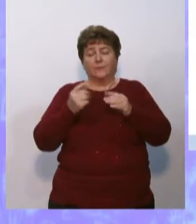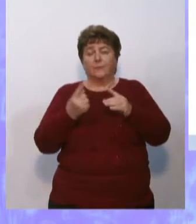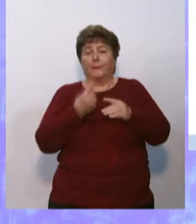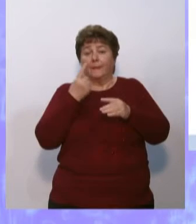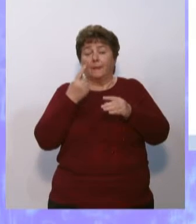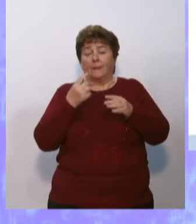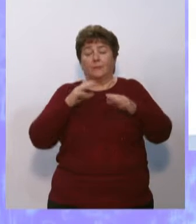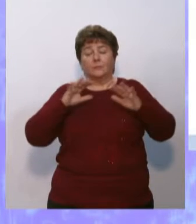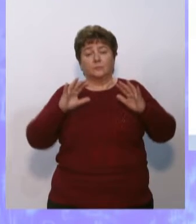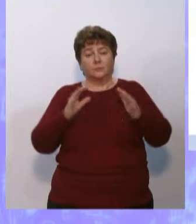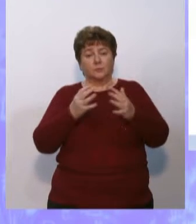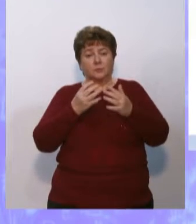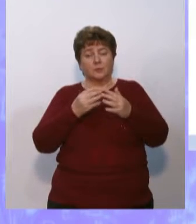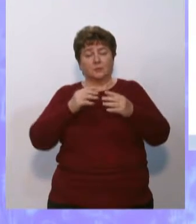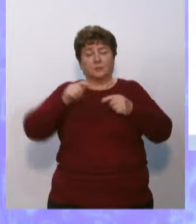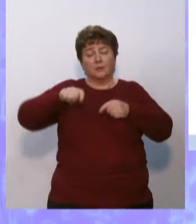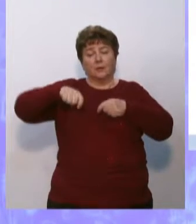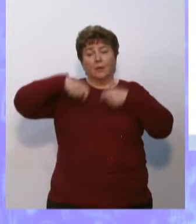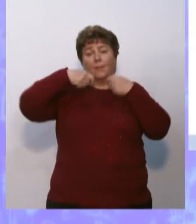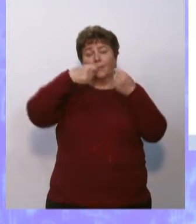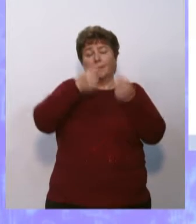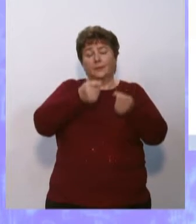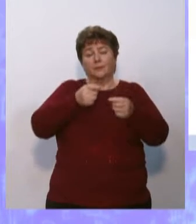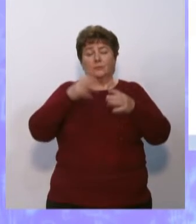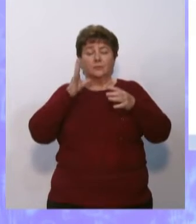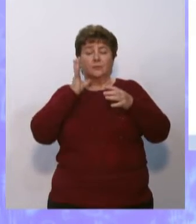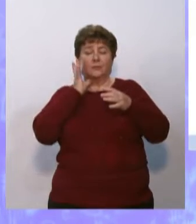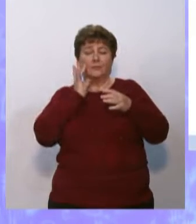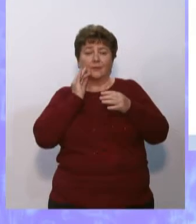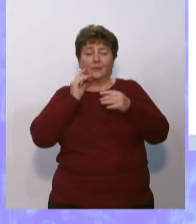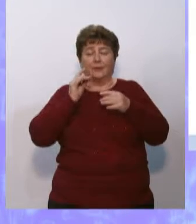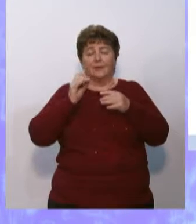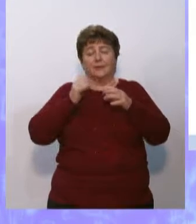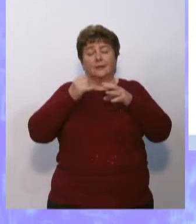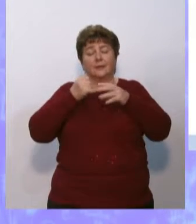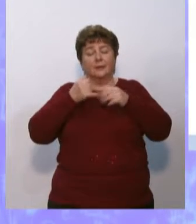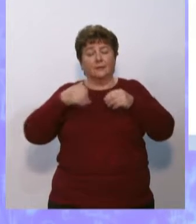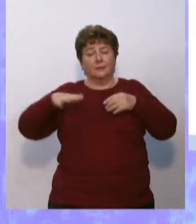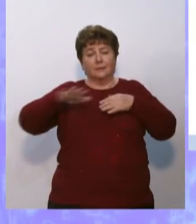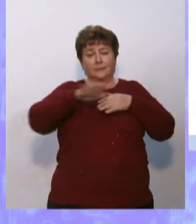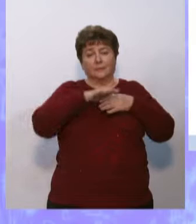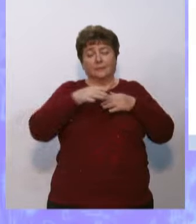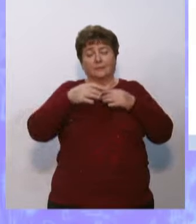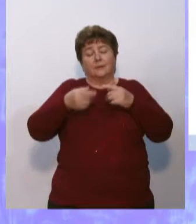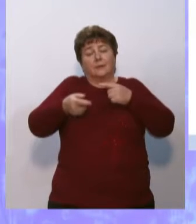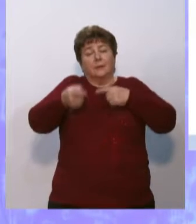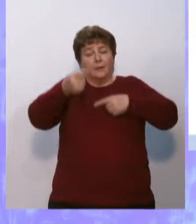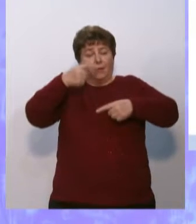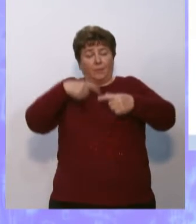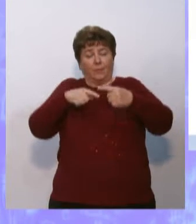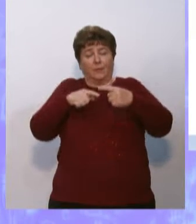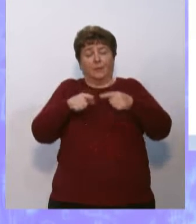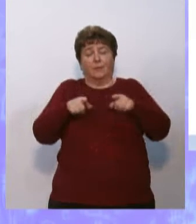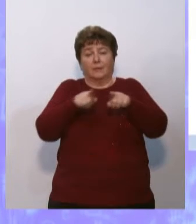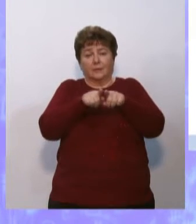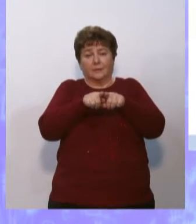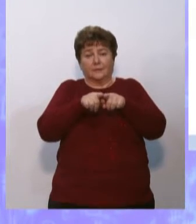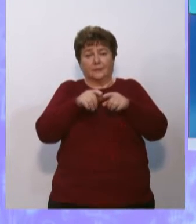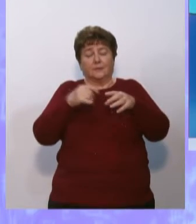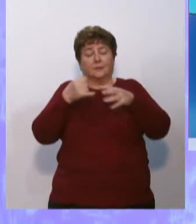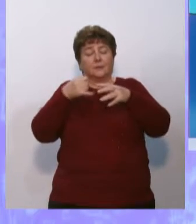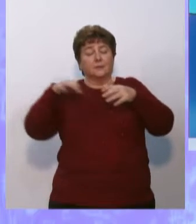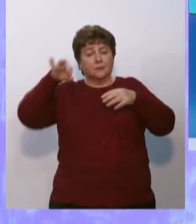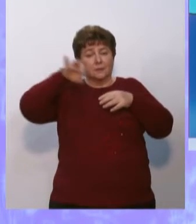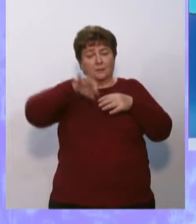происходит перенос влаги на сушу и обратный сток её с суши в океан. Во